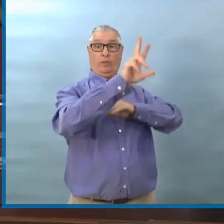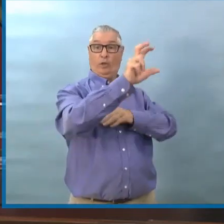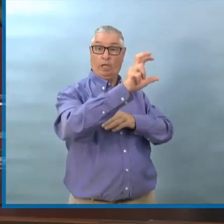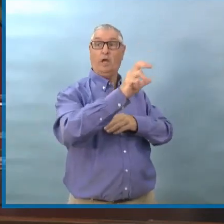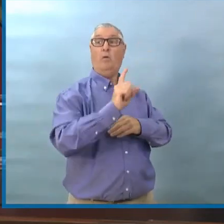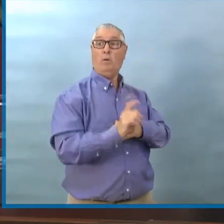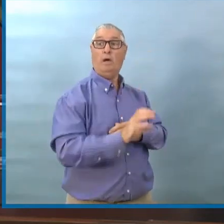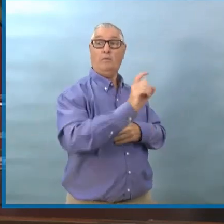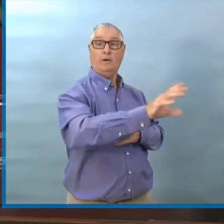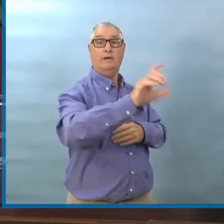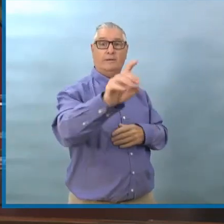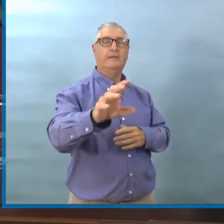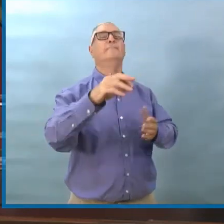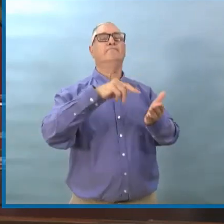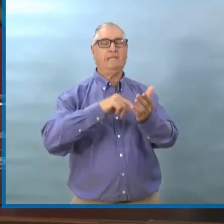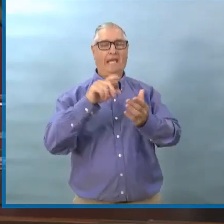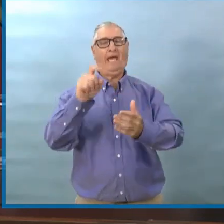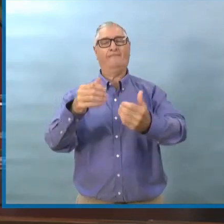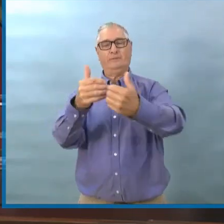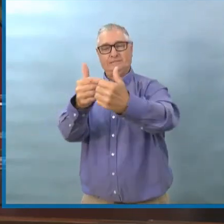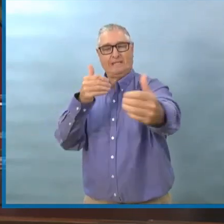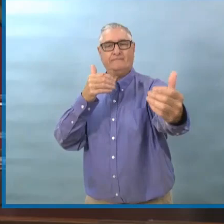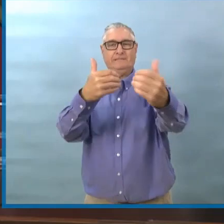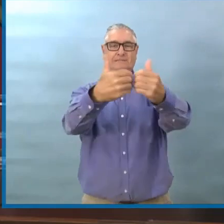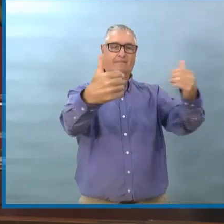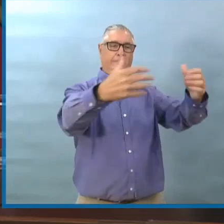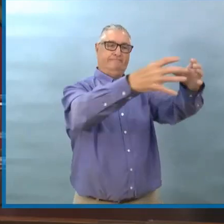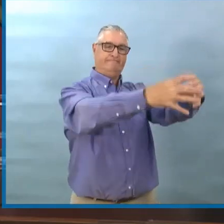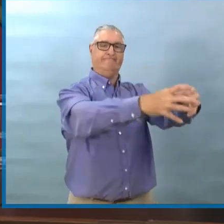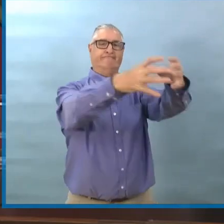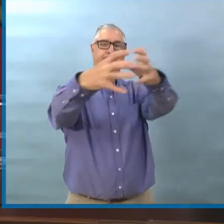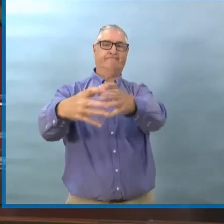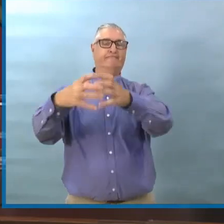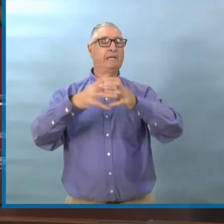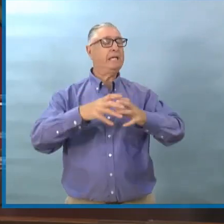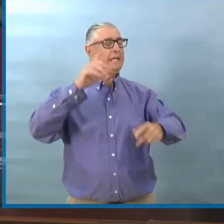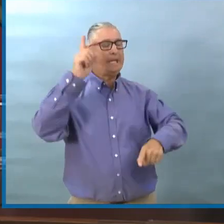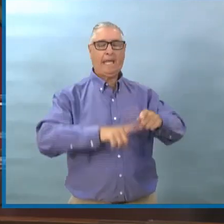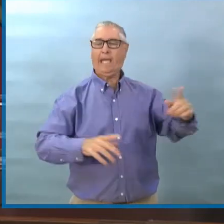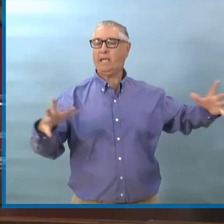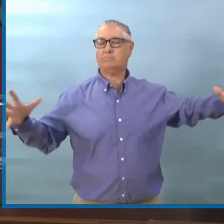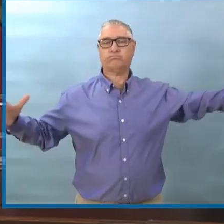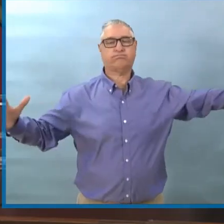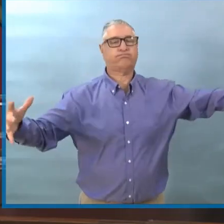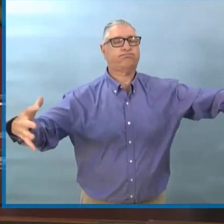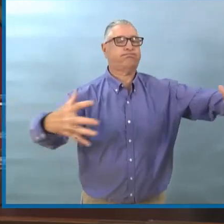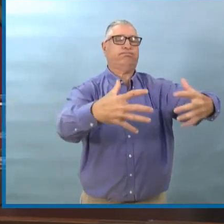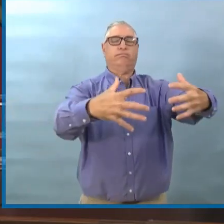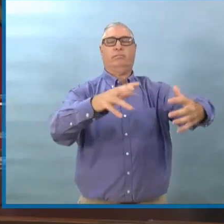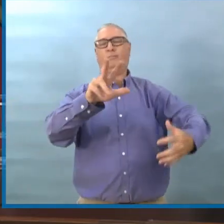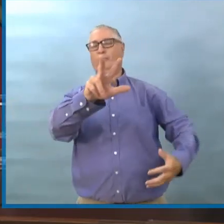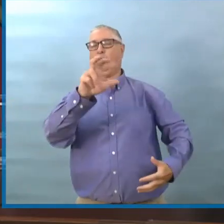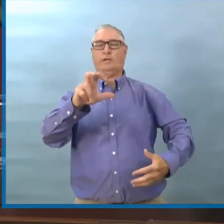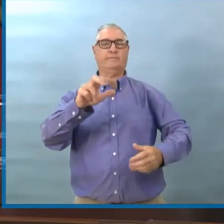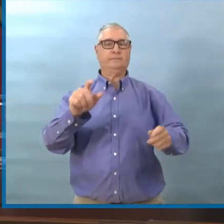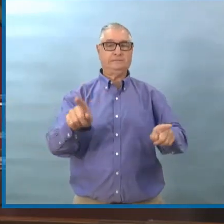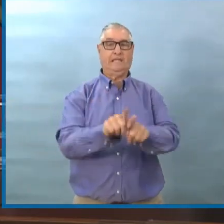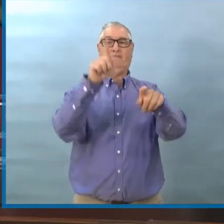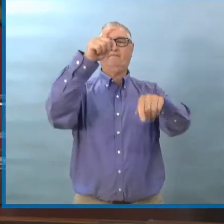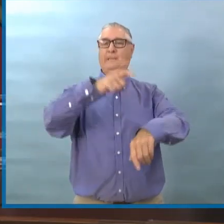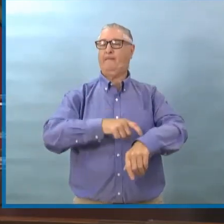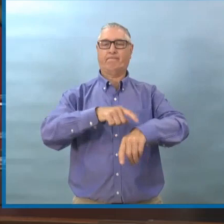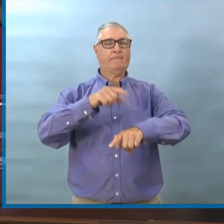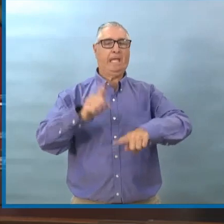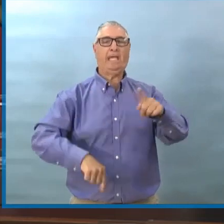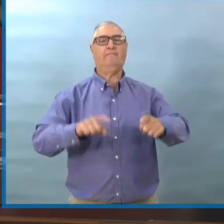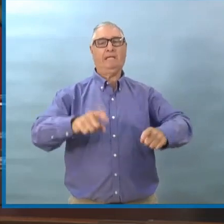un groupe de 100 personnes doit être isolé et s'isoler les uns des autres. Il faut vraiment